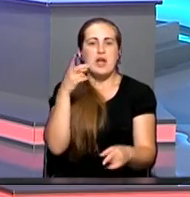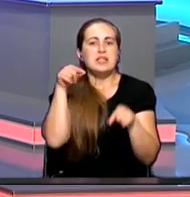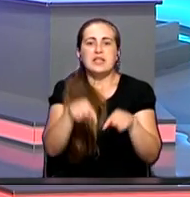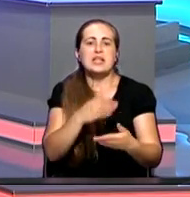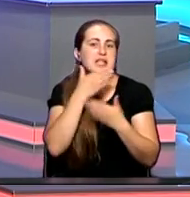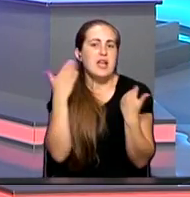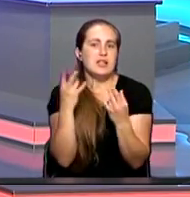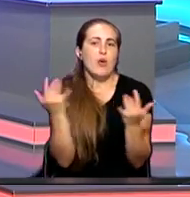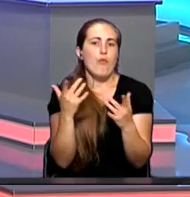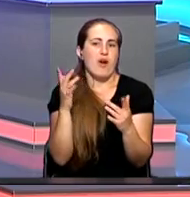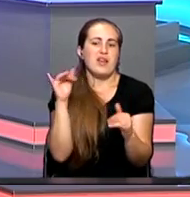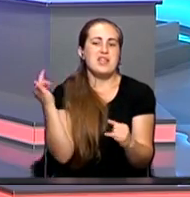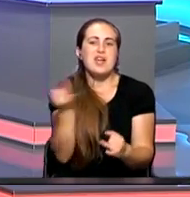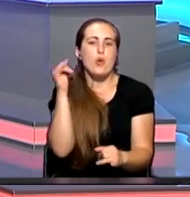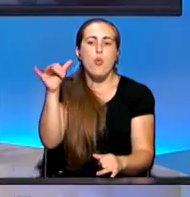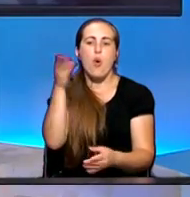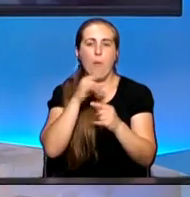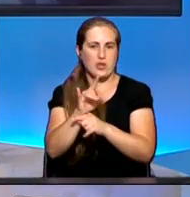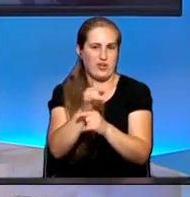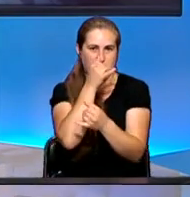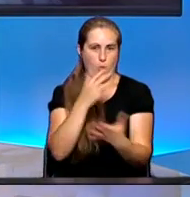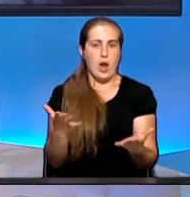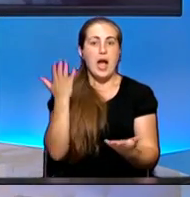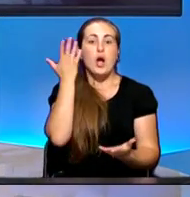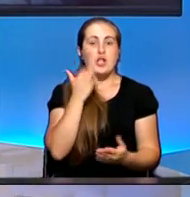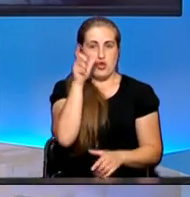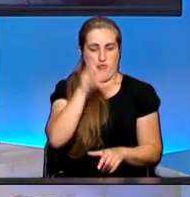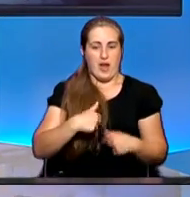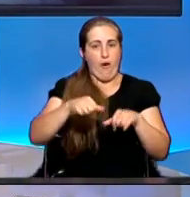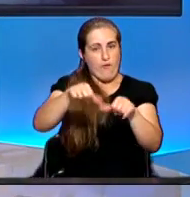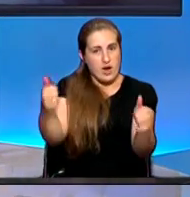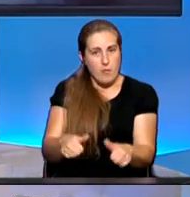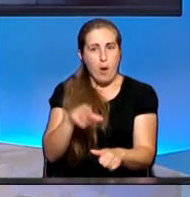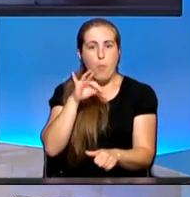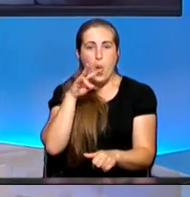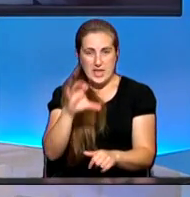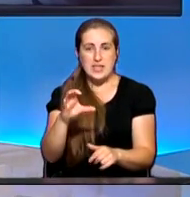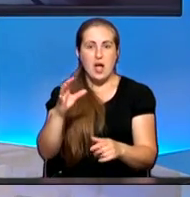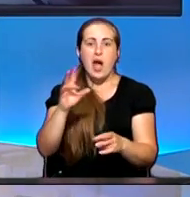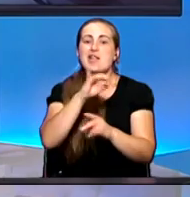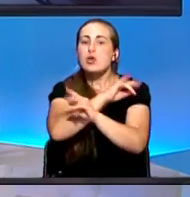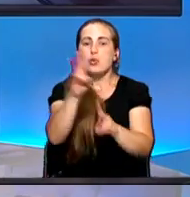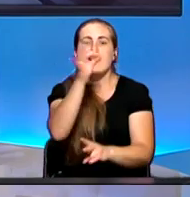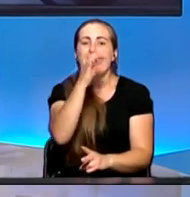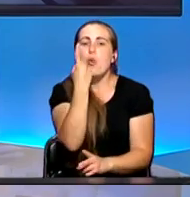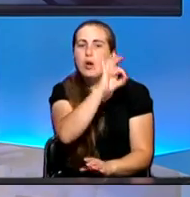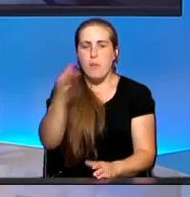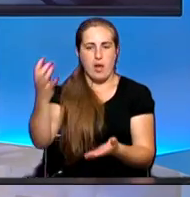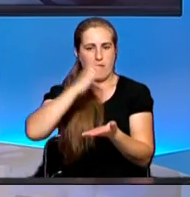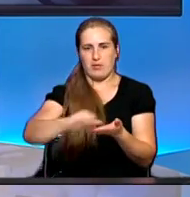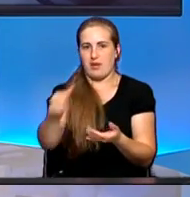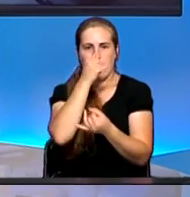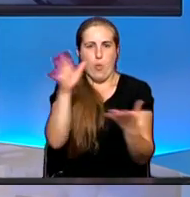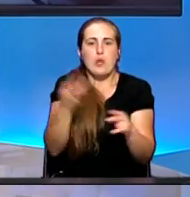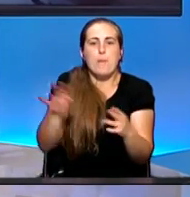никакого интереса у мошенников. при оформлении, когда человек оформляет этот полис, с него не должны брать ни копейки. Ни одной